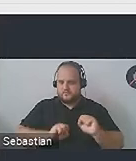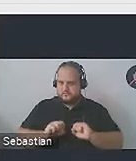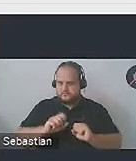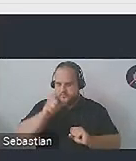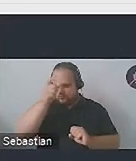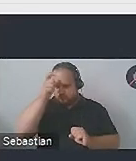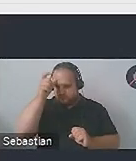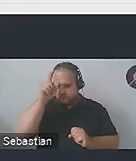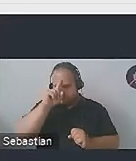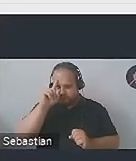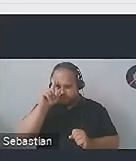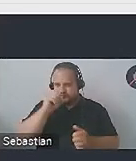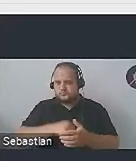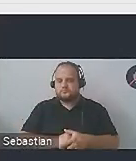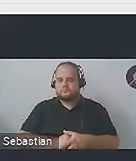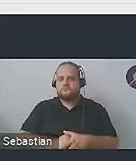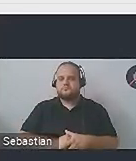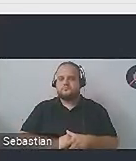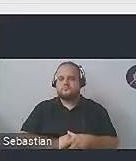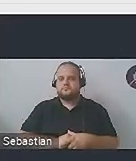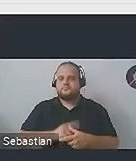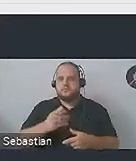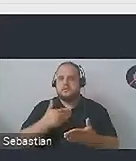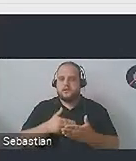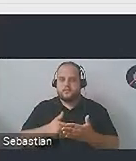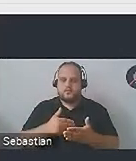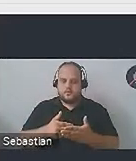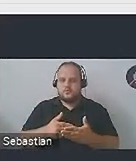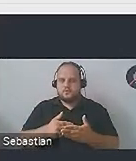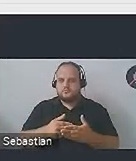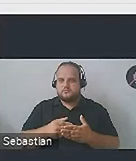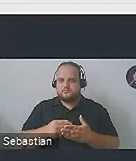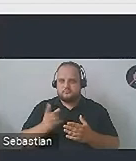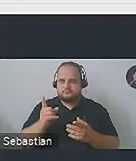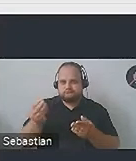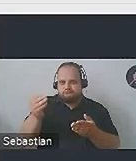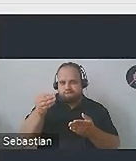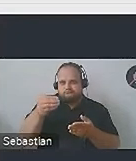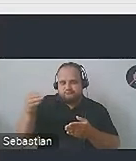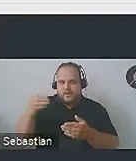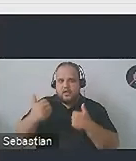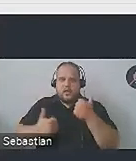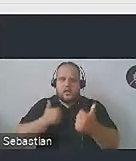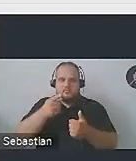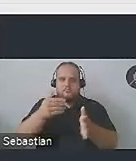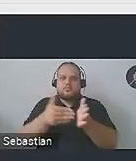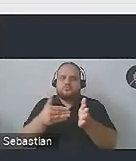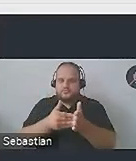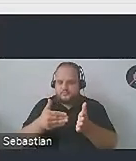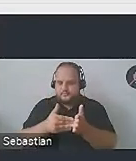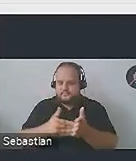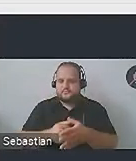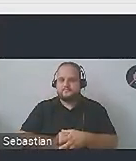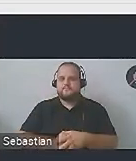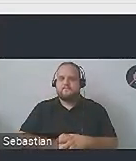korzystających z tego produktu, więc dosztukowujemy tak ten produkt, żeby spełnić ich szczególne potrzeby. I to było